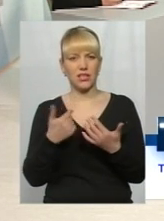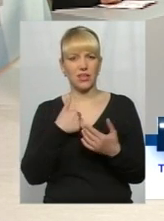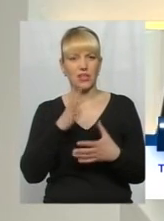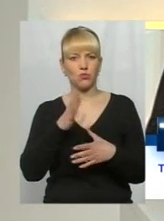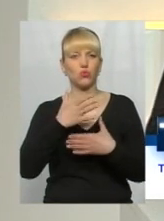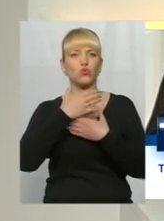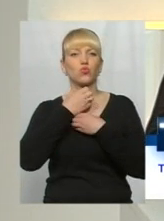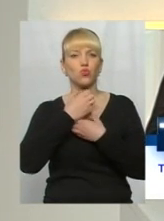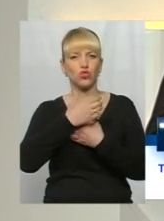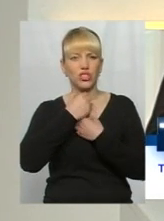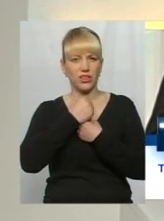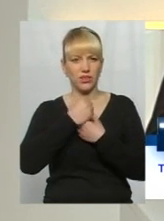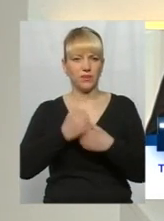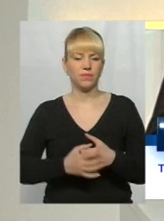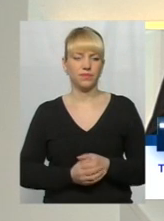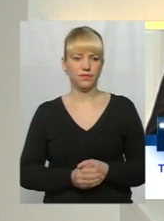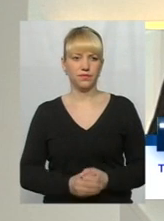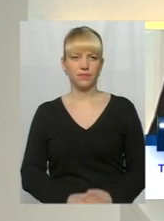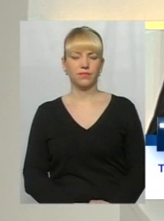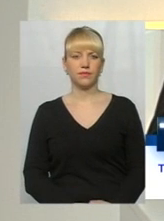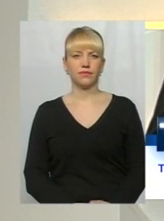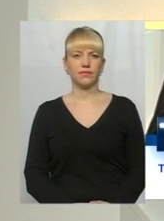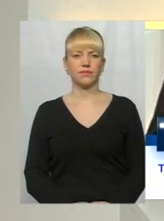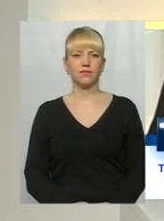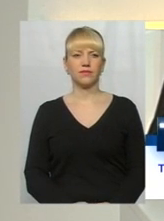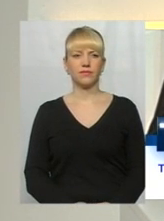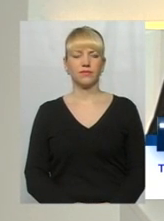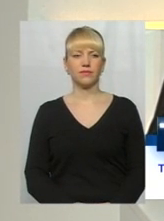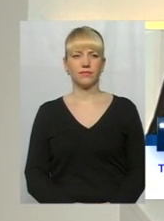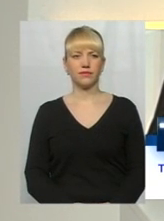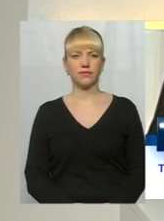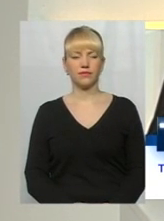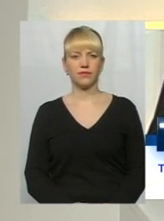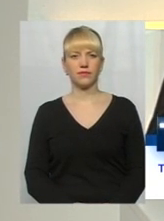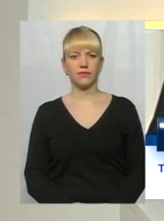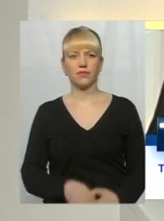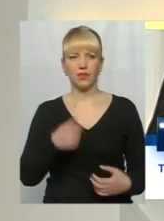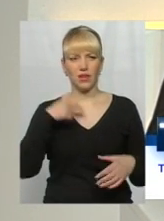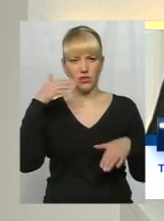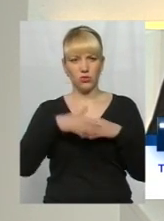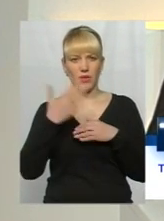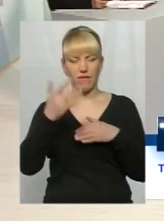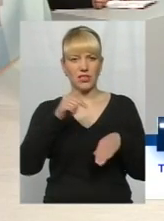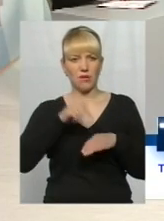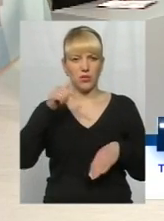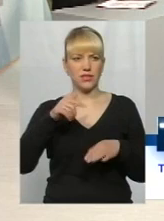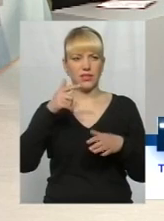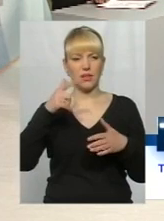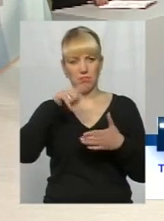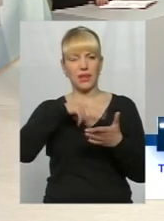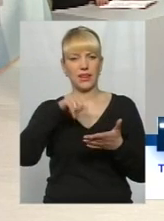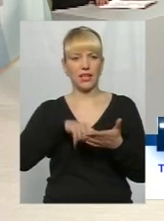будуть дусити? Тобто влада. Душити. Душити, так? Ті, я зрозумів, це ваше таке емоційне питання. От